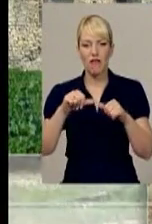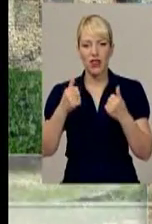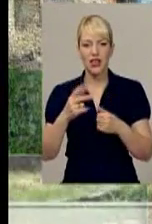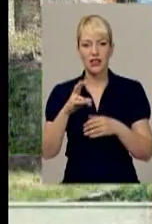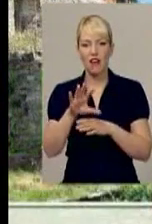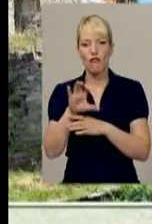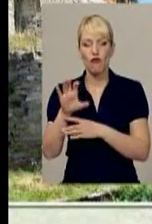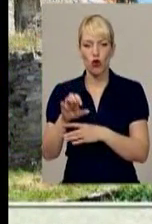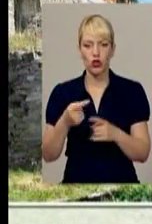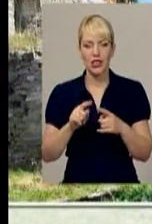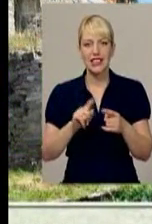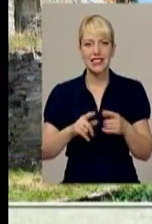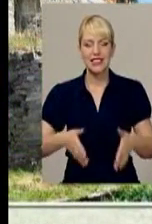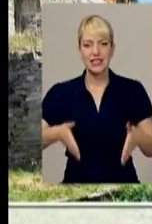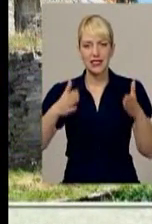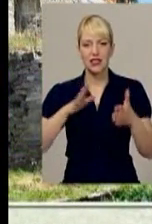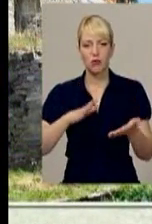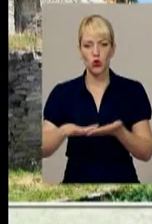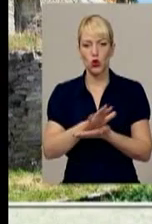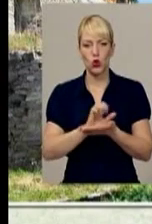фотографіях. Стіни розрушені.